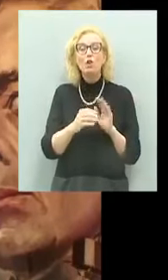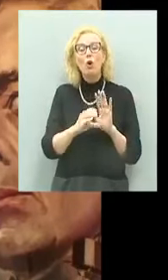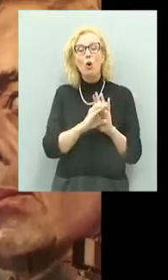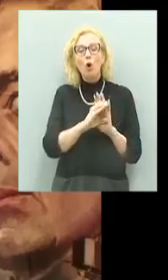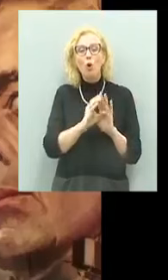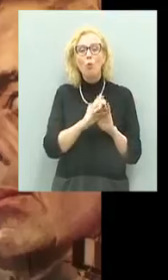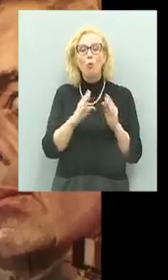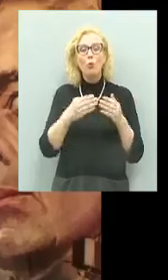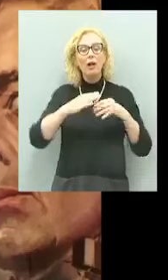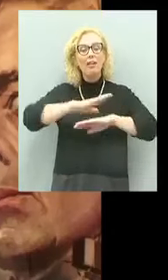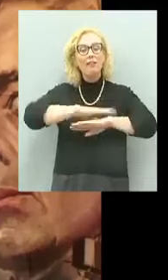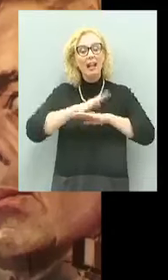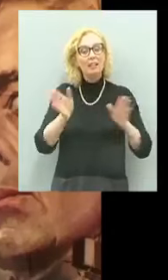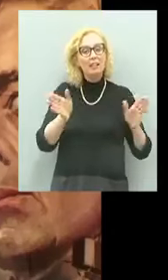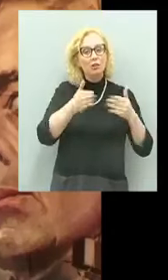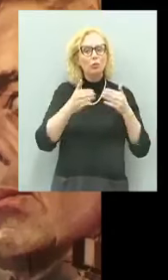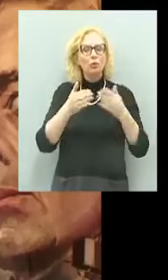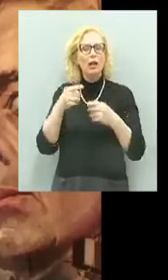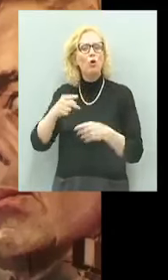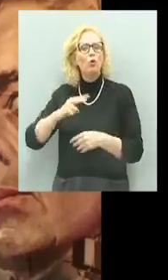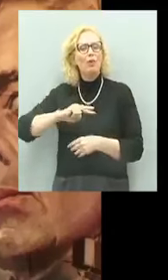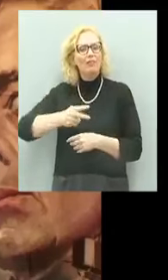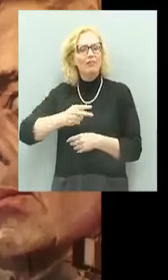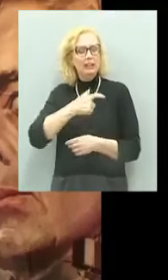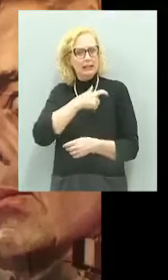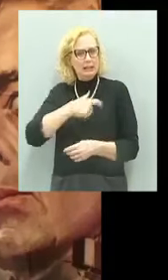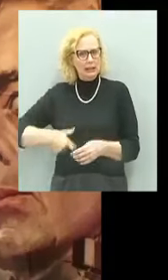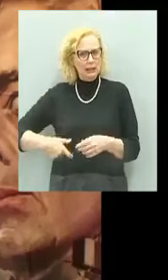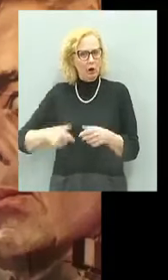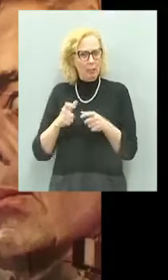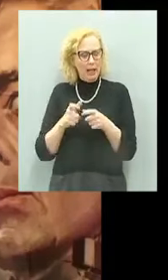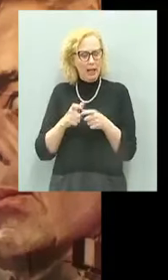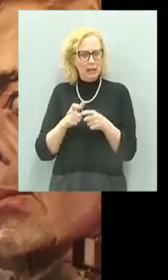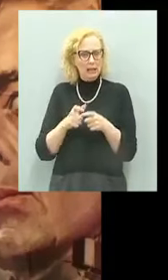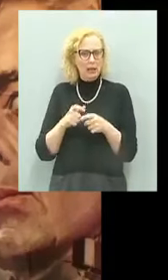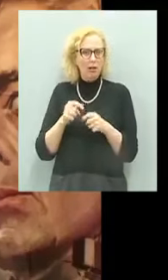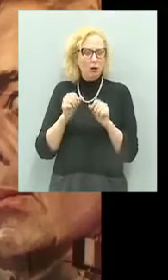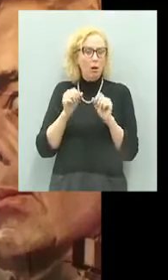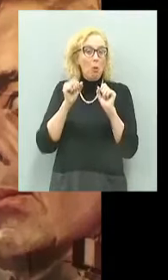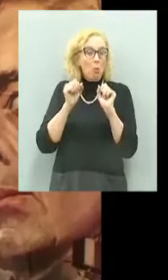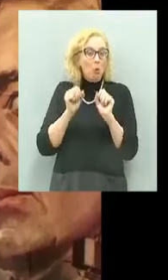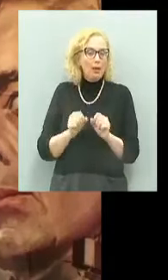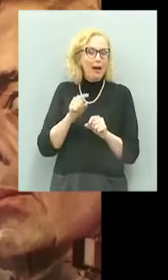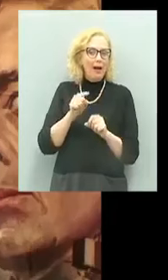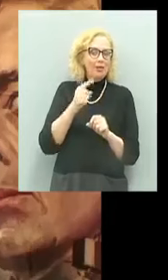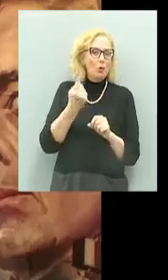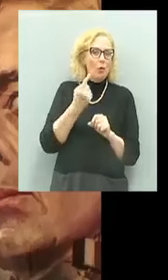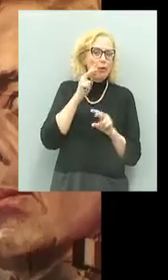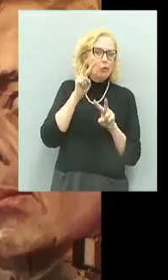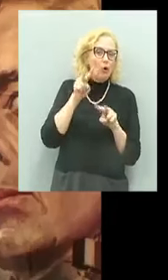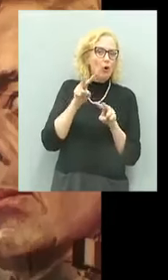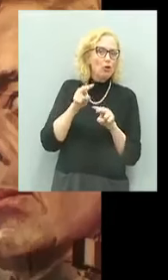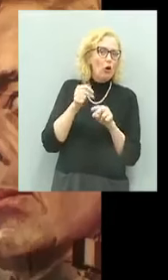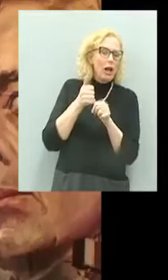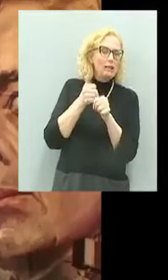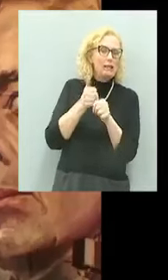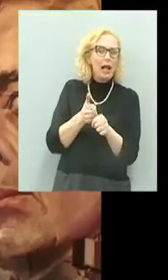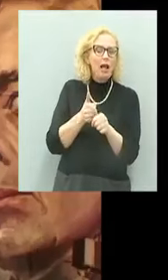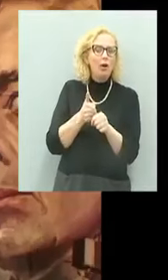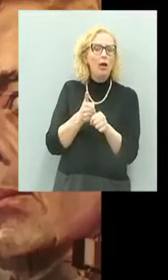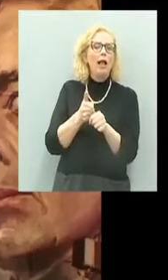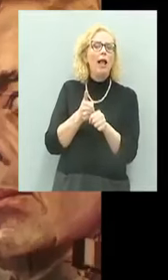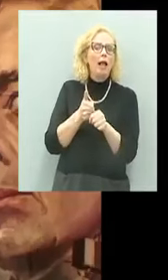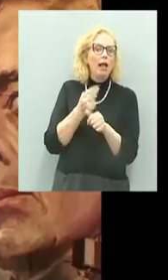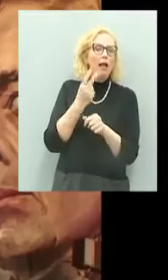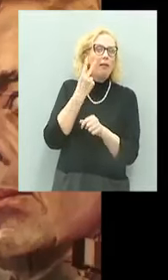siccome era vice sindaco anche lì in paese, si vede che lì è stato un po' seguito, stavano